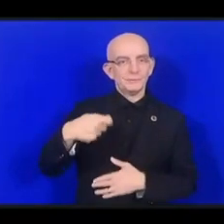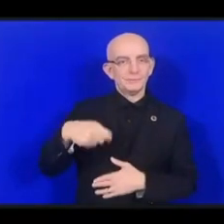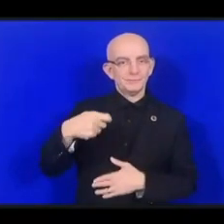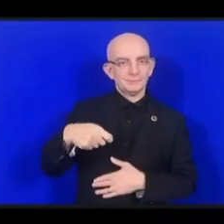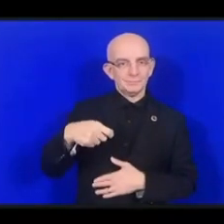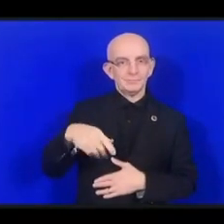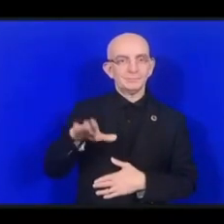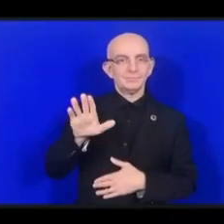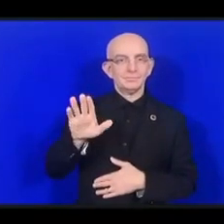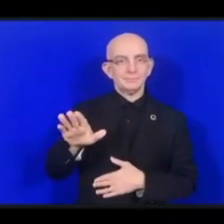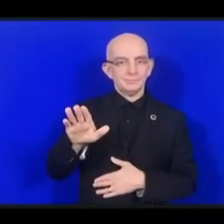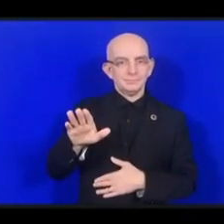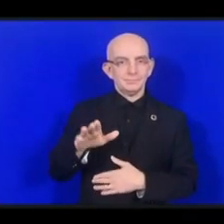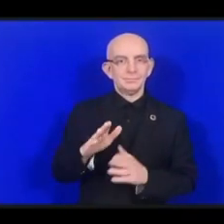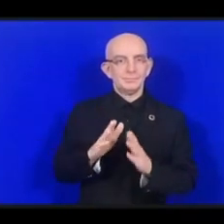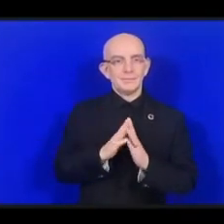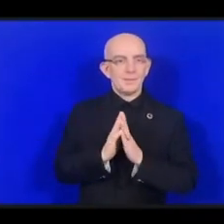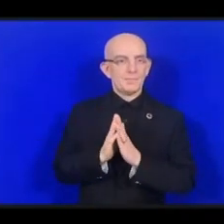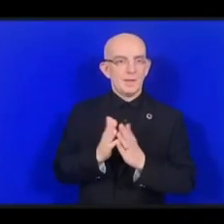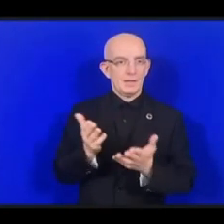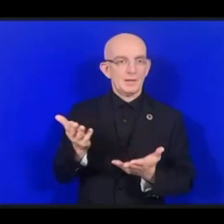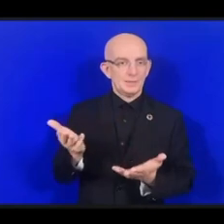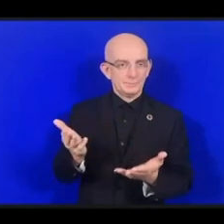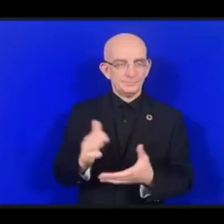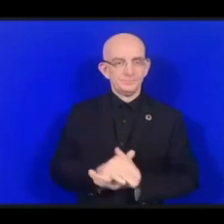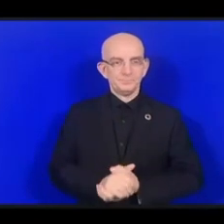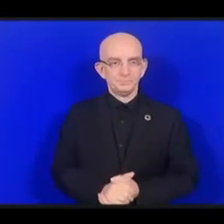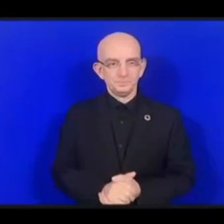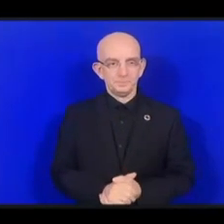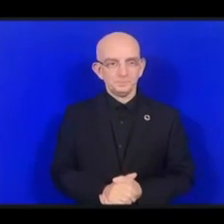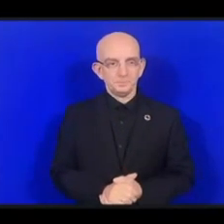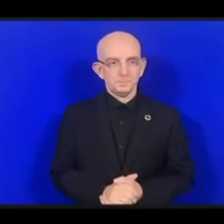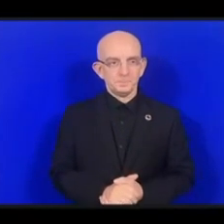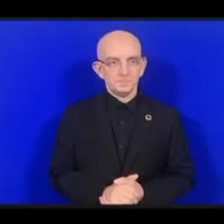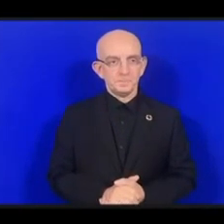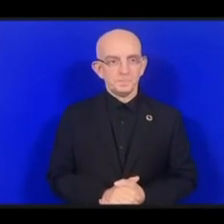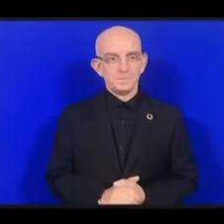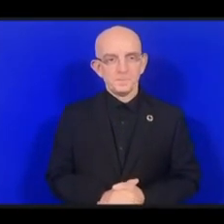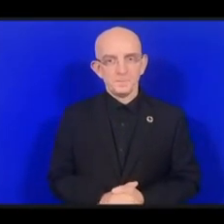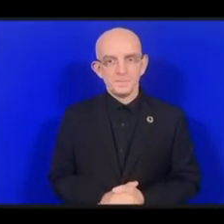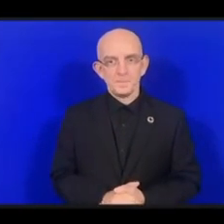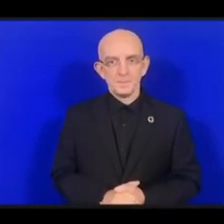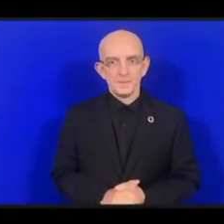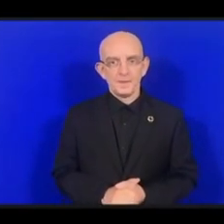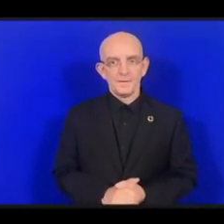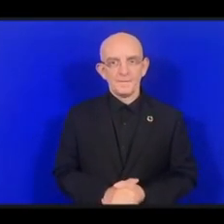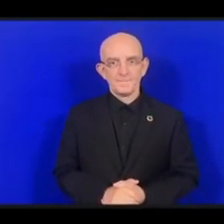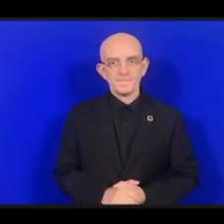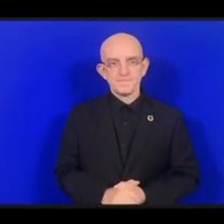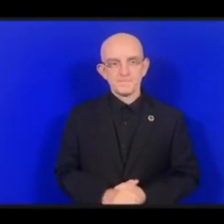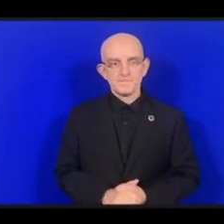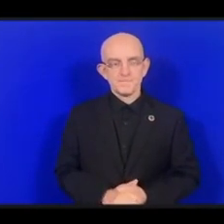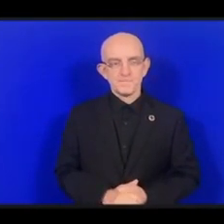симфонического орхиста Ракутен. Он выступит с приветственным вам в слово.